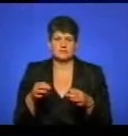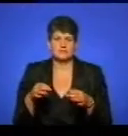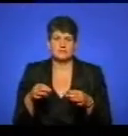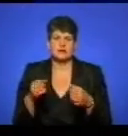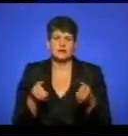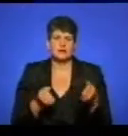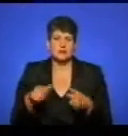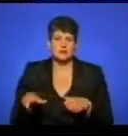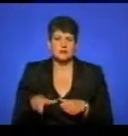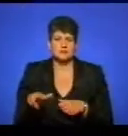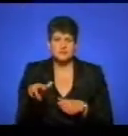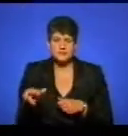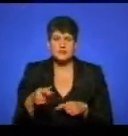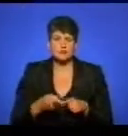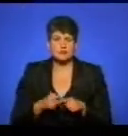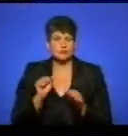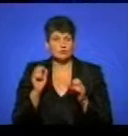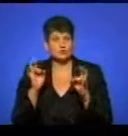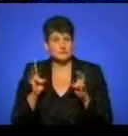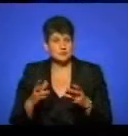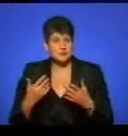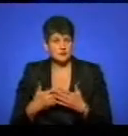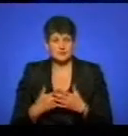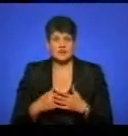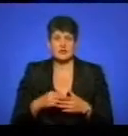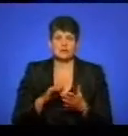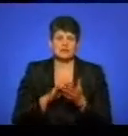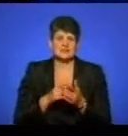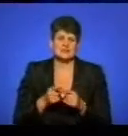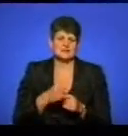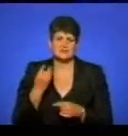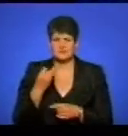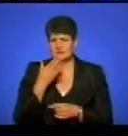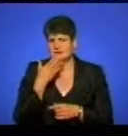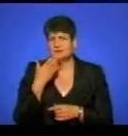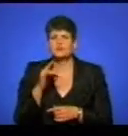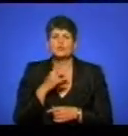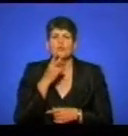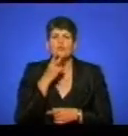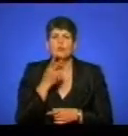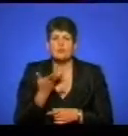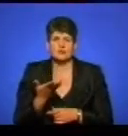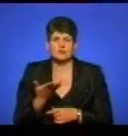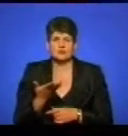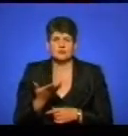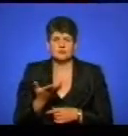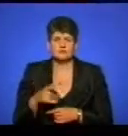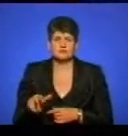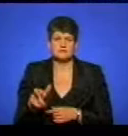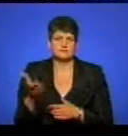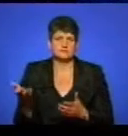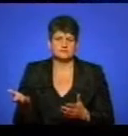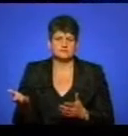Перше – це те, що це може бути небезпечне. Друге – для туриста це нецікаво. Ну що він побачить просто на автобані, серед машин.